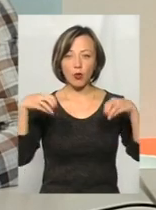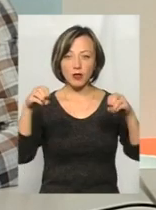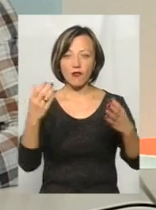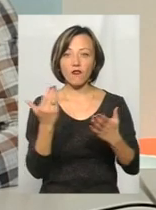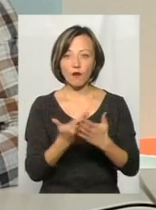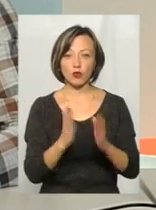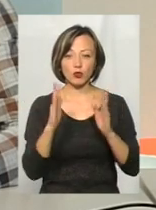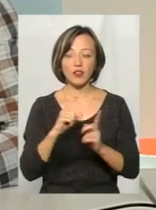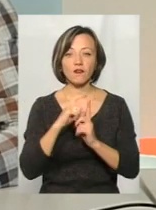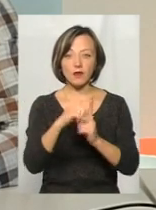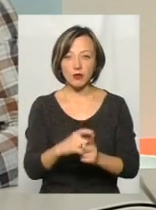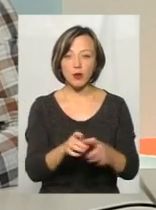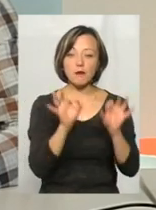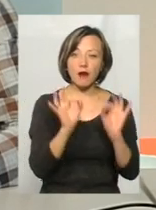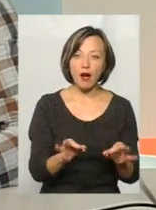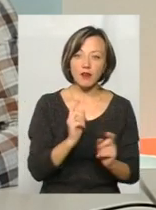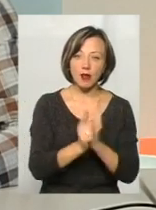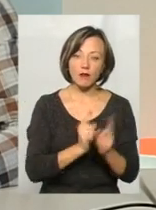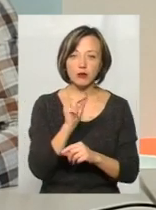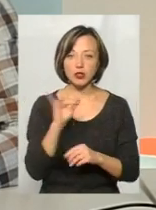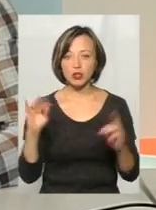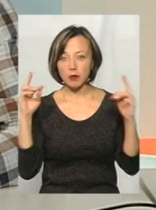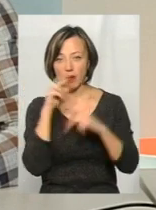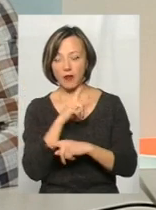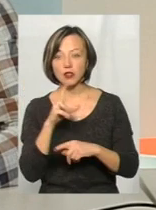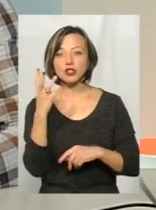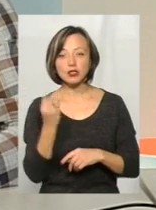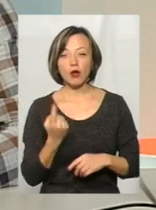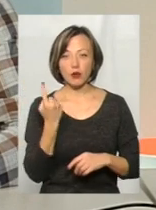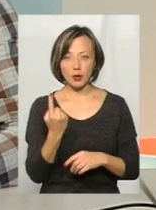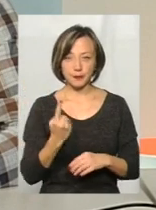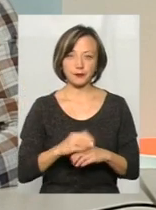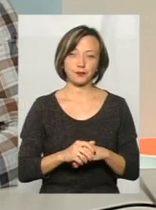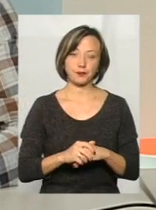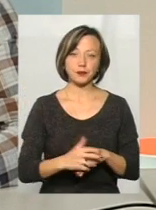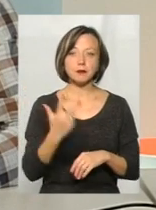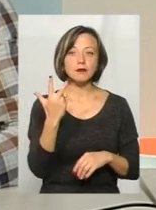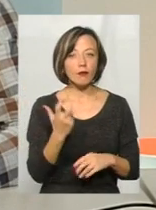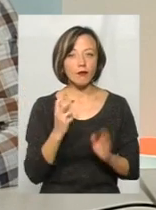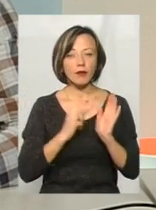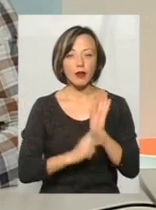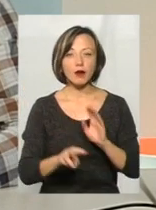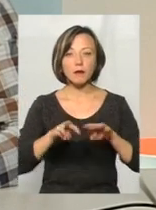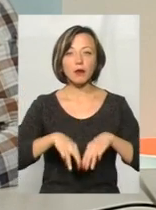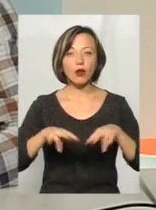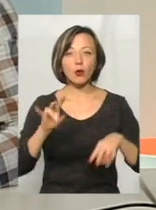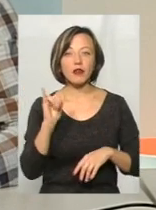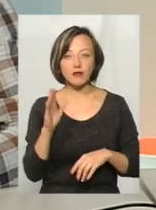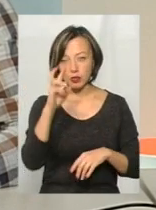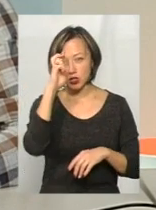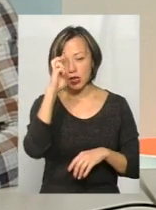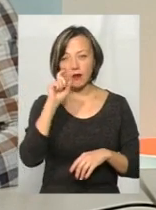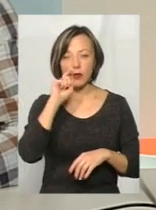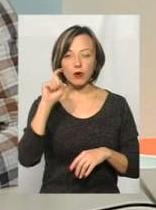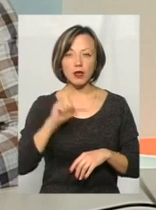І от вам буде відповідь на то, правильна ця реформа чи неправильна. І ще одна річ. 370 мільйонів держава